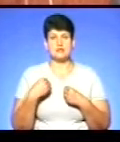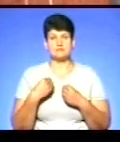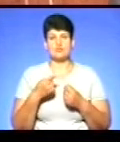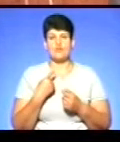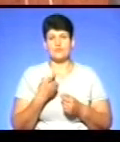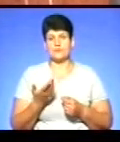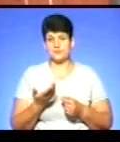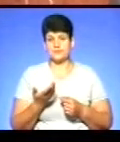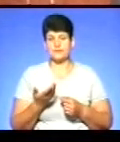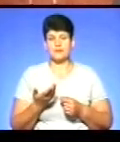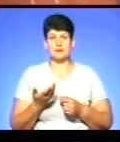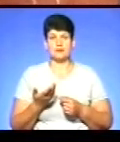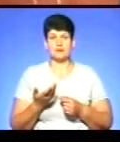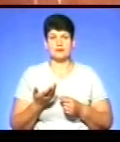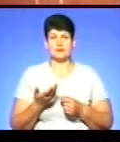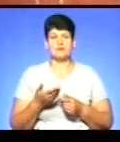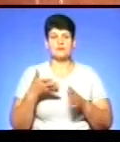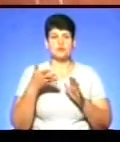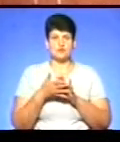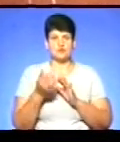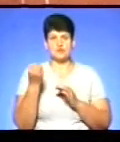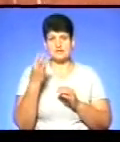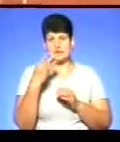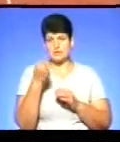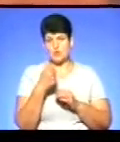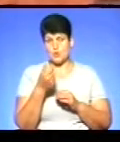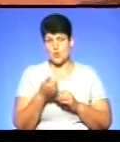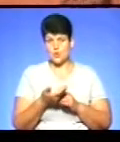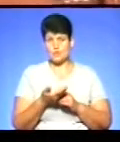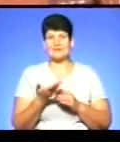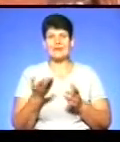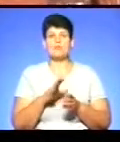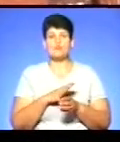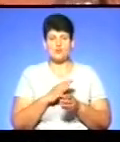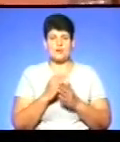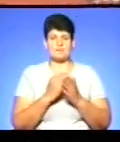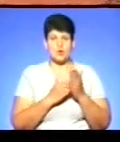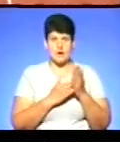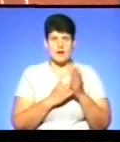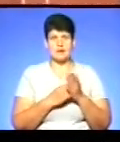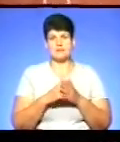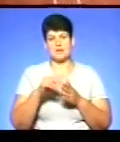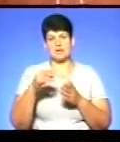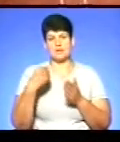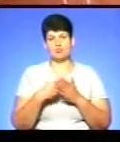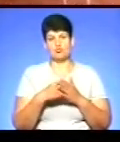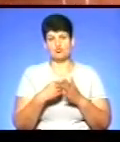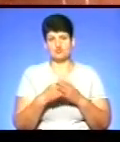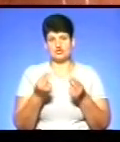Як ви розумієте, що воно з 13-го року, де була програма і бюджет країни